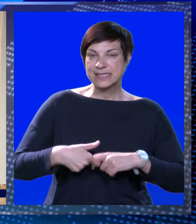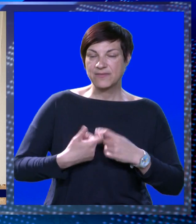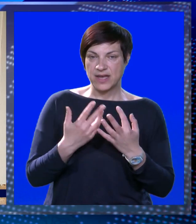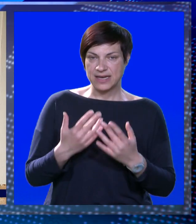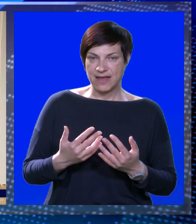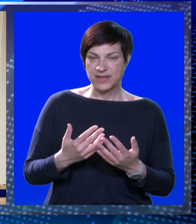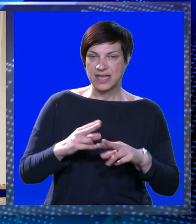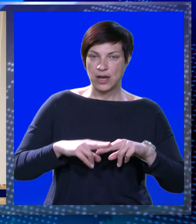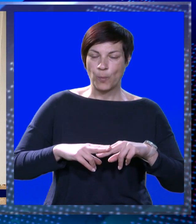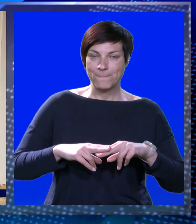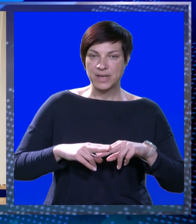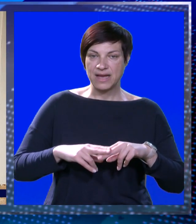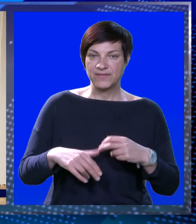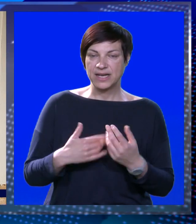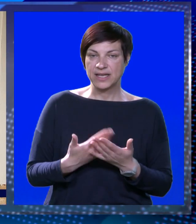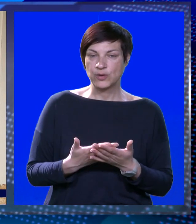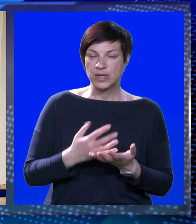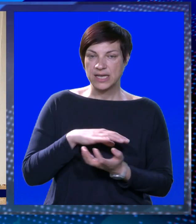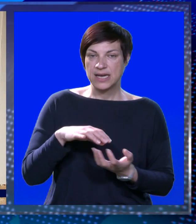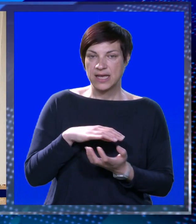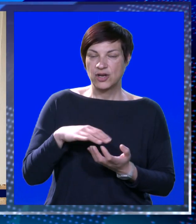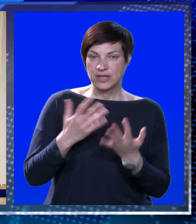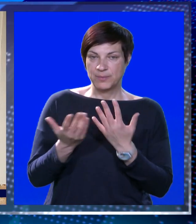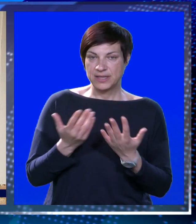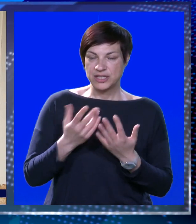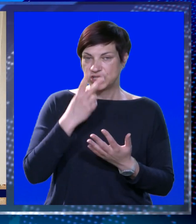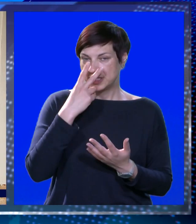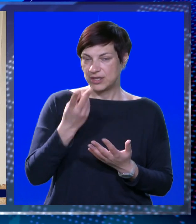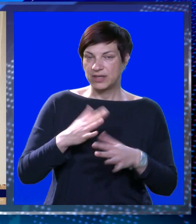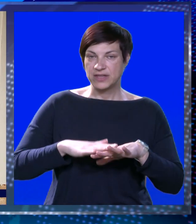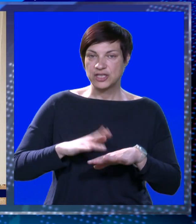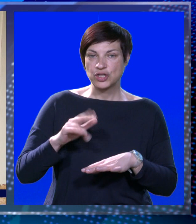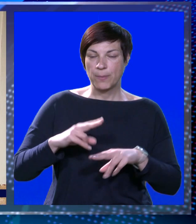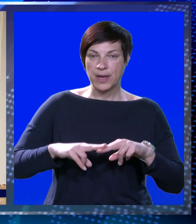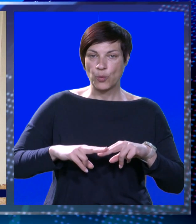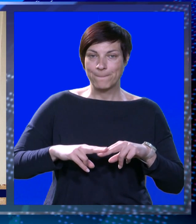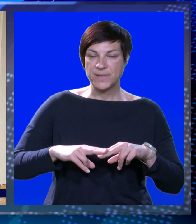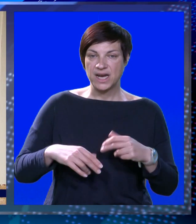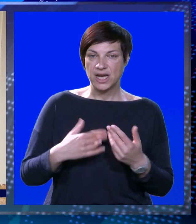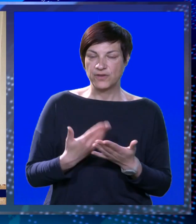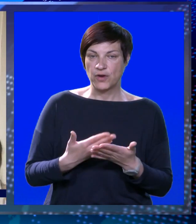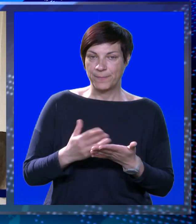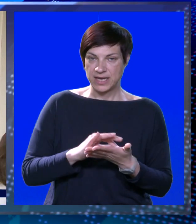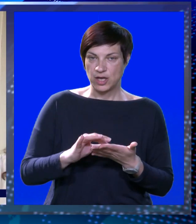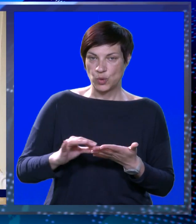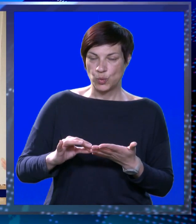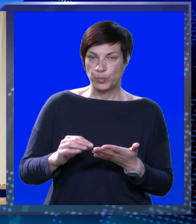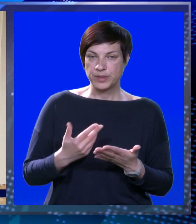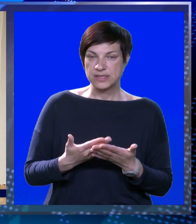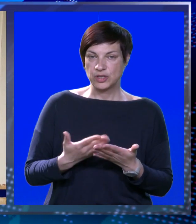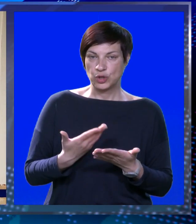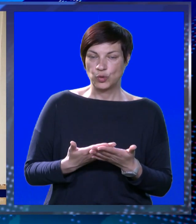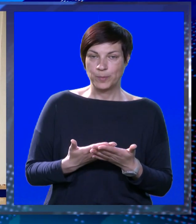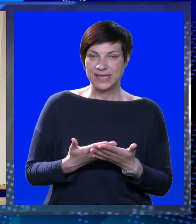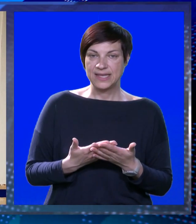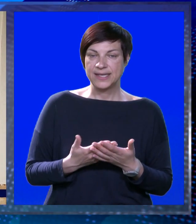nekakve stvari navedene u pravilniku i na roditeljima da je išitaju i da vide na što imaju prava pri upisu i